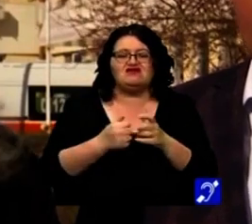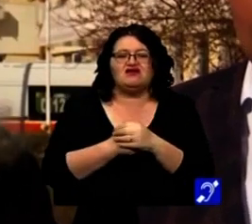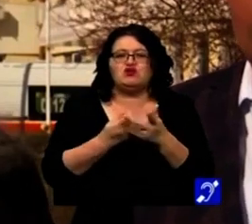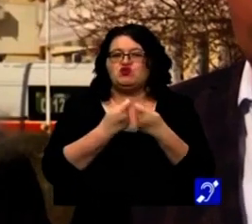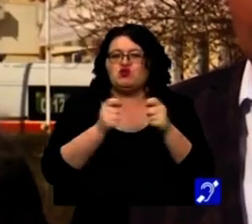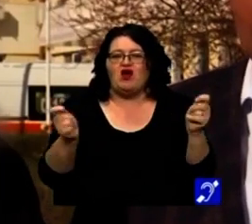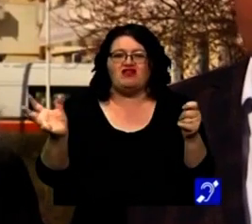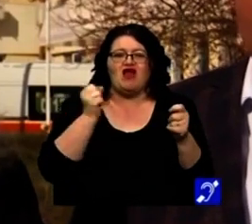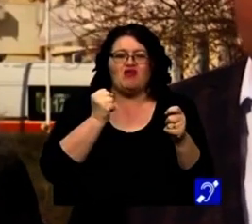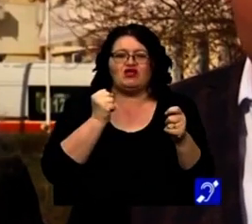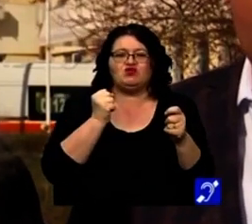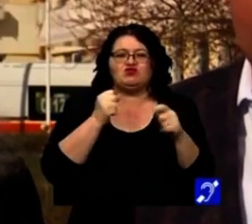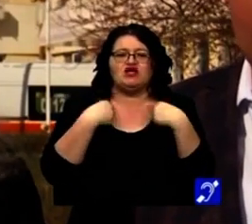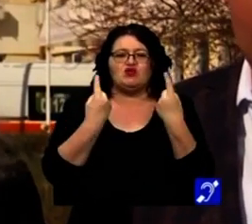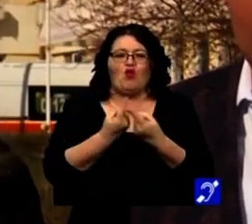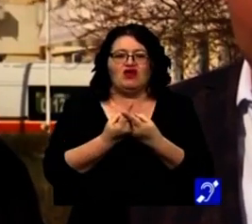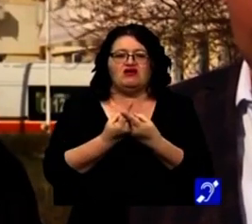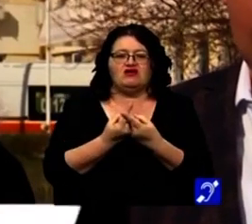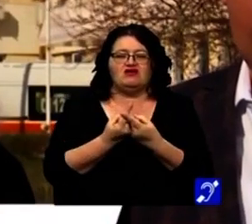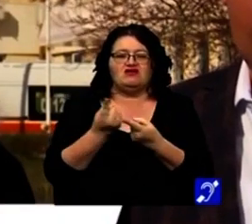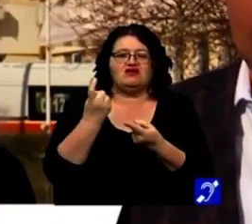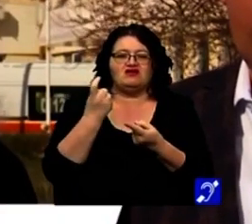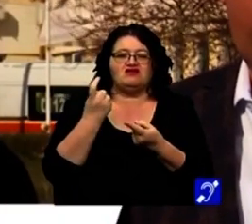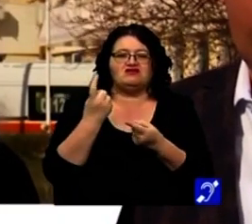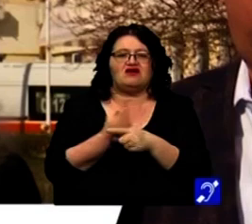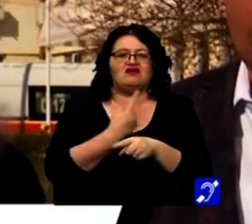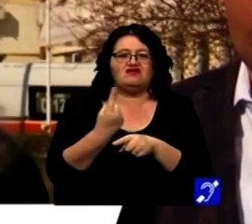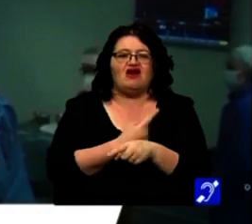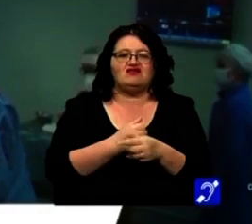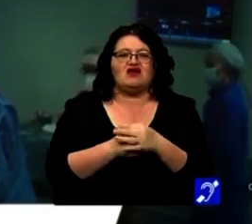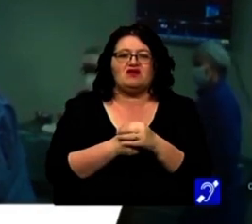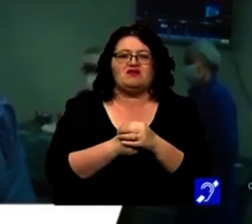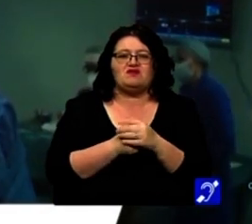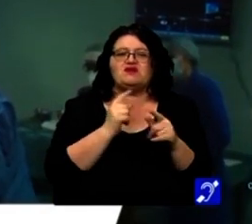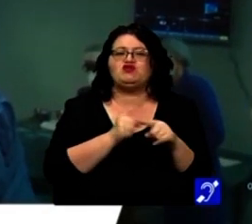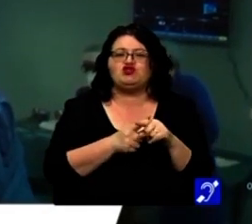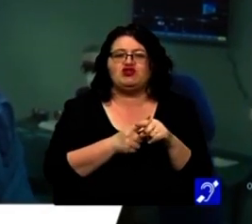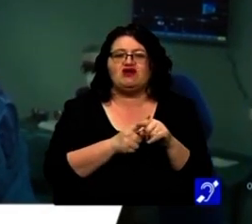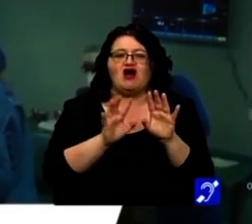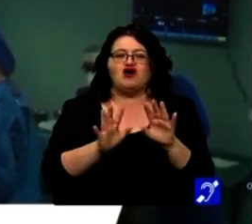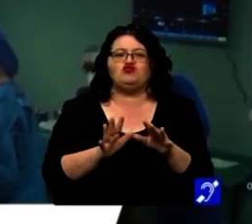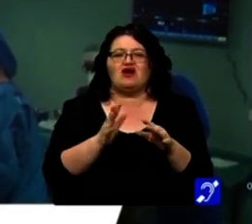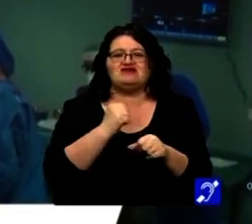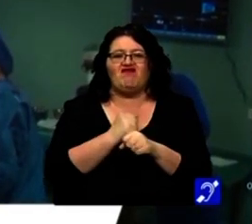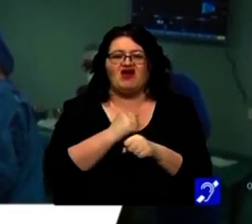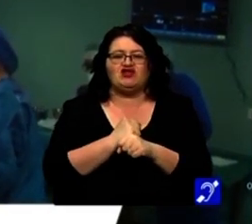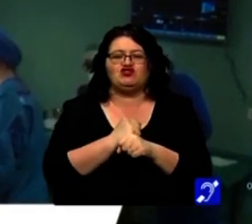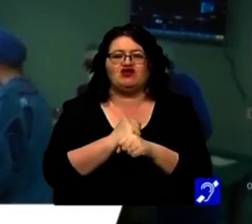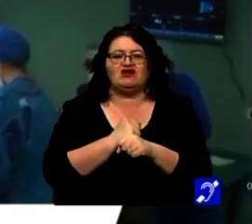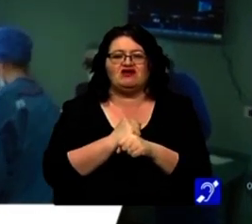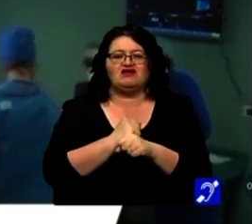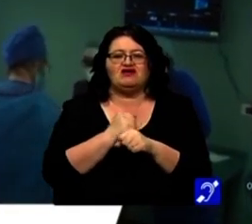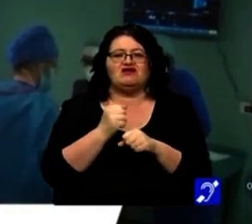toate le-am adus noi, din străinătate și așa se face că s-a